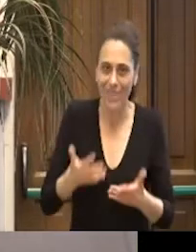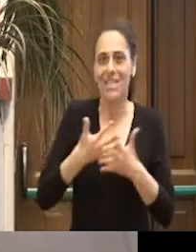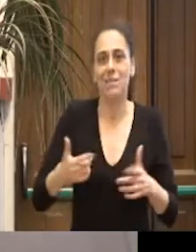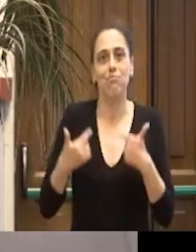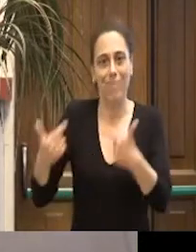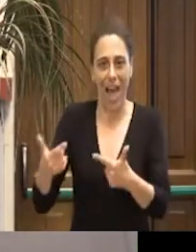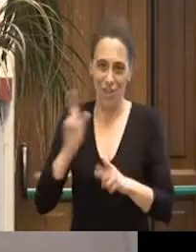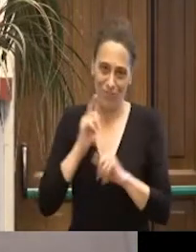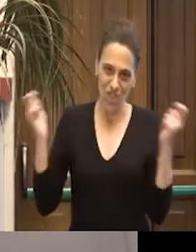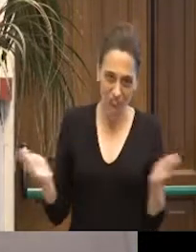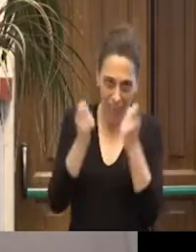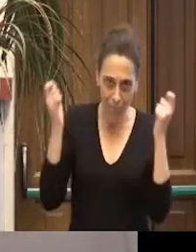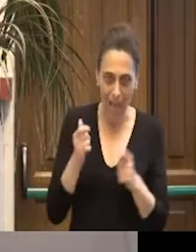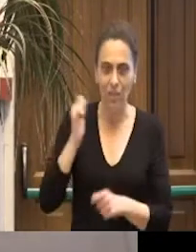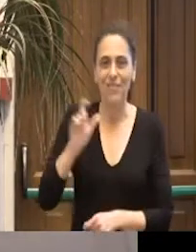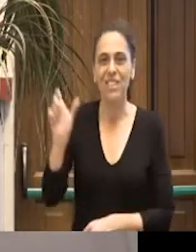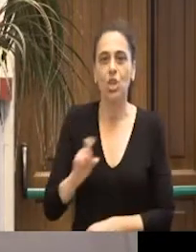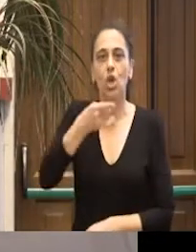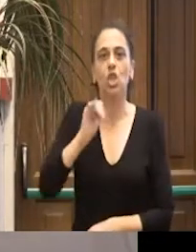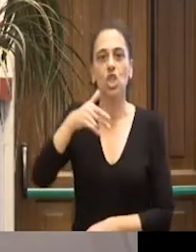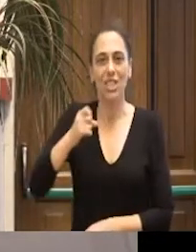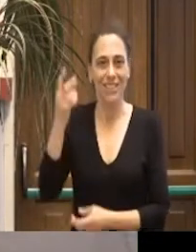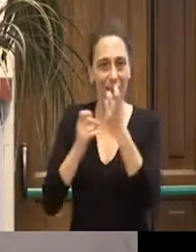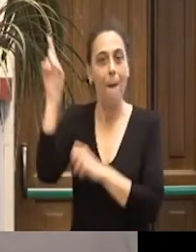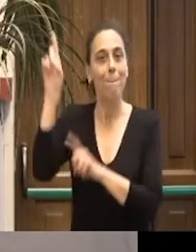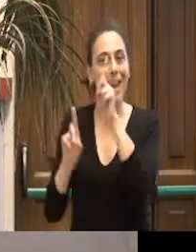celebrazioni, la signora Gina di Milano,